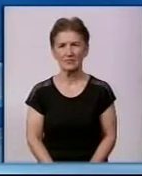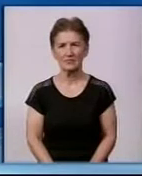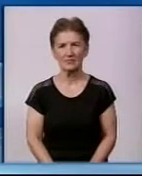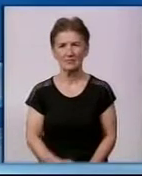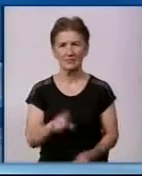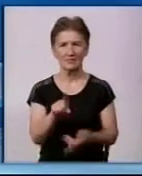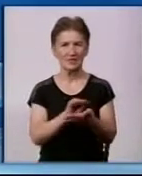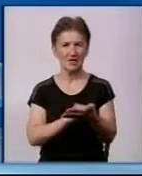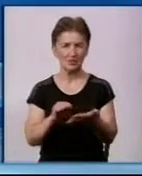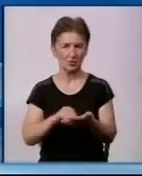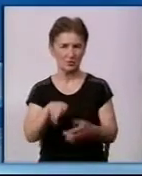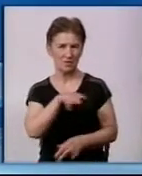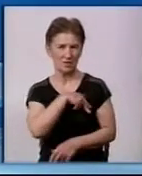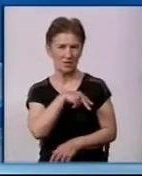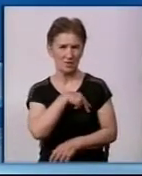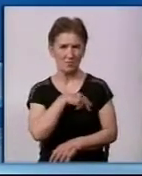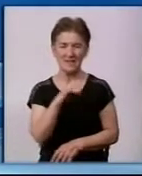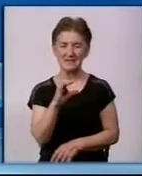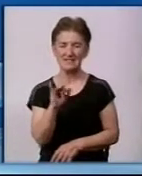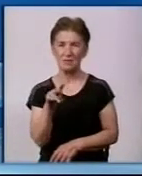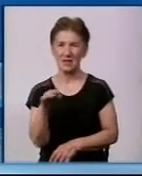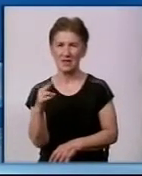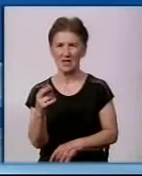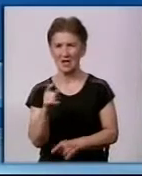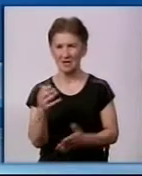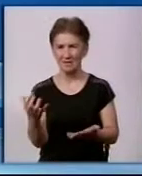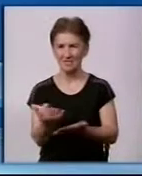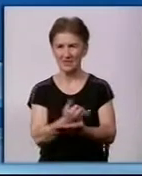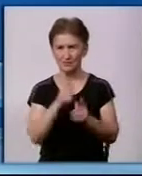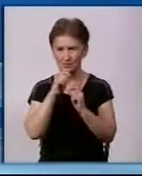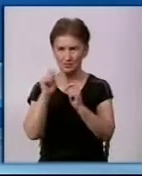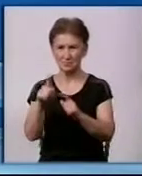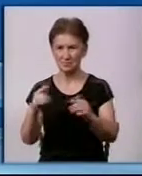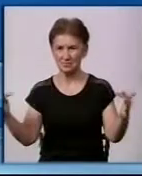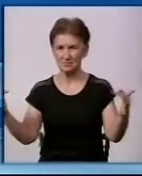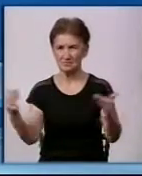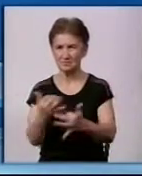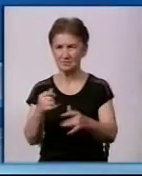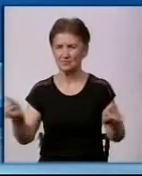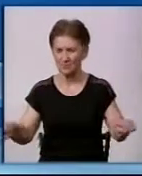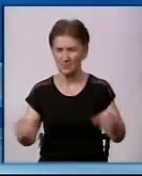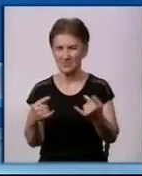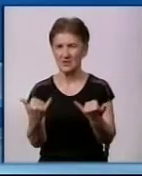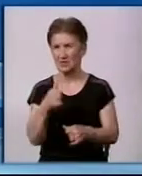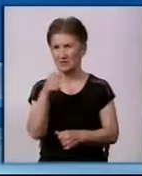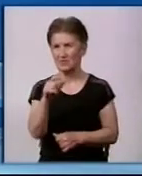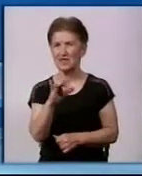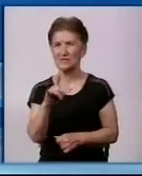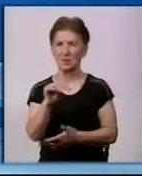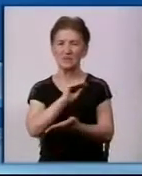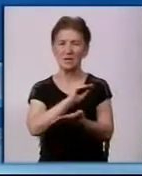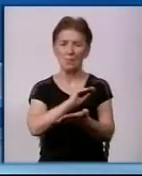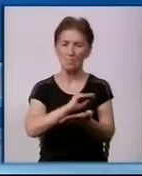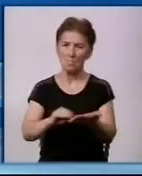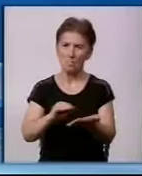Журналістську премію імені Віталія Ципіна вперше вручили у Кропивницькому. Її заснували цьогоріч. Нагадаємо, Віталій Ципін – поет, журналіст,